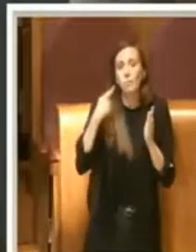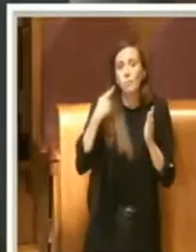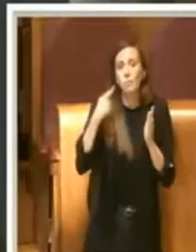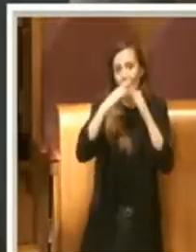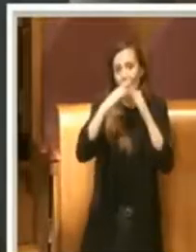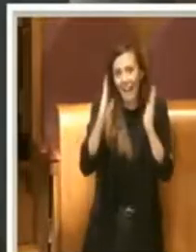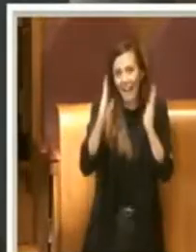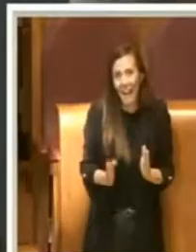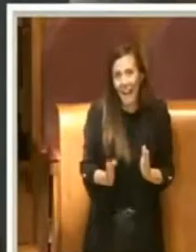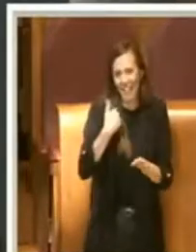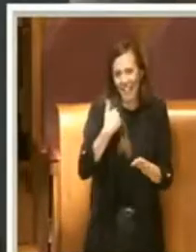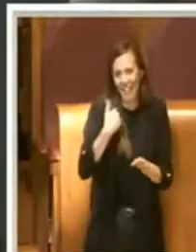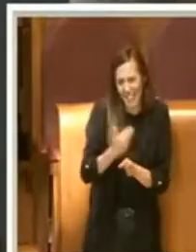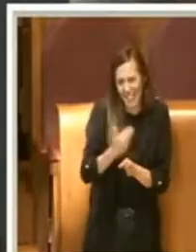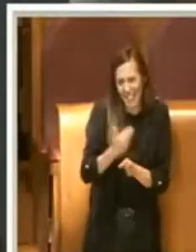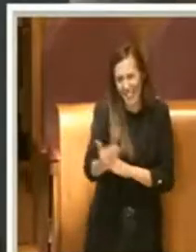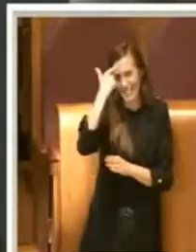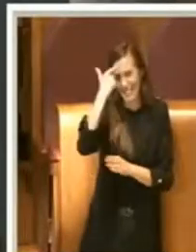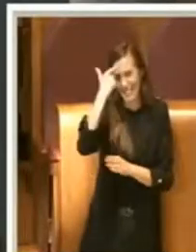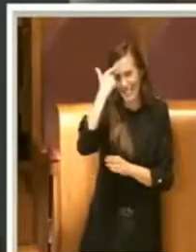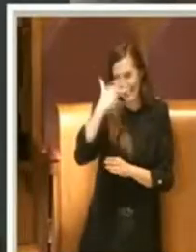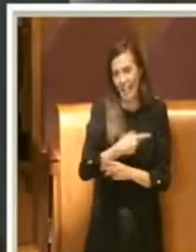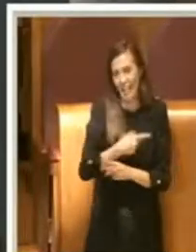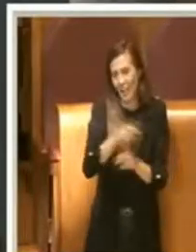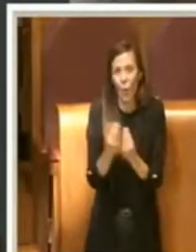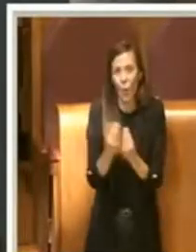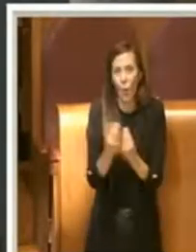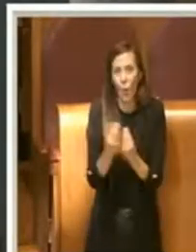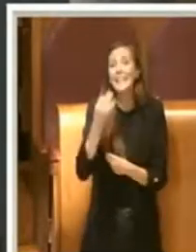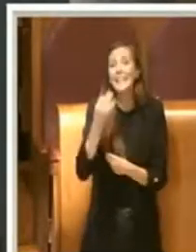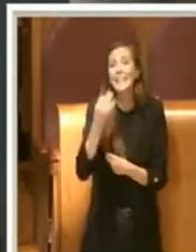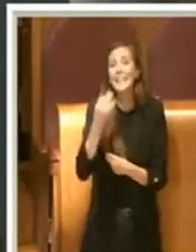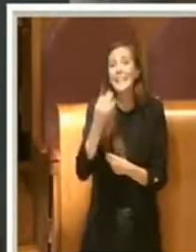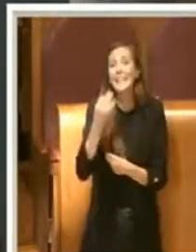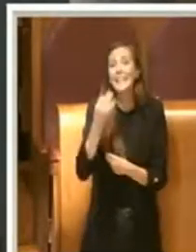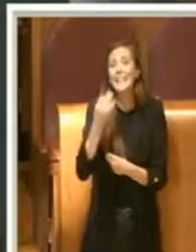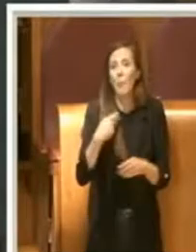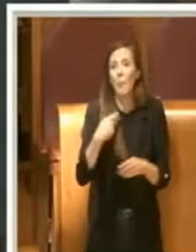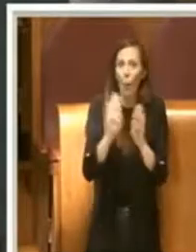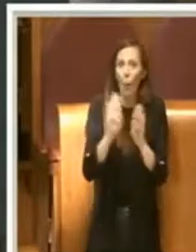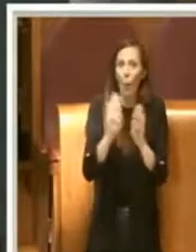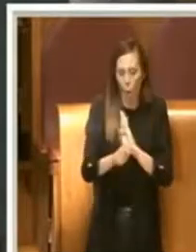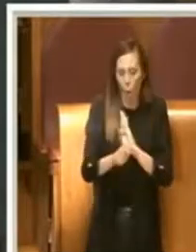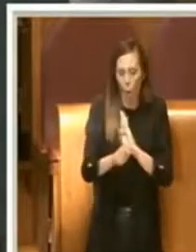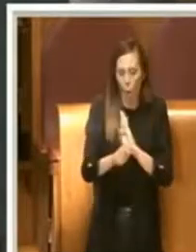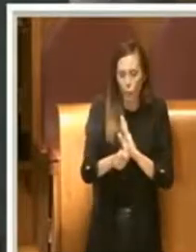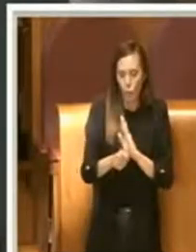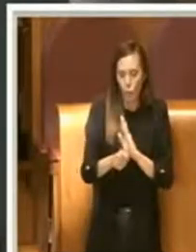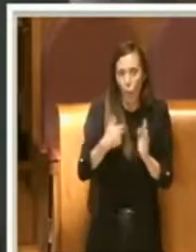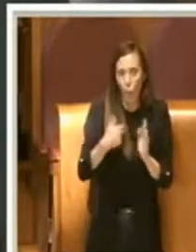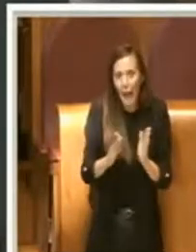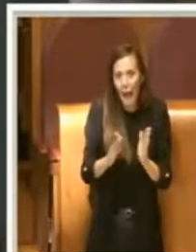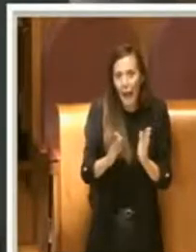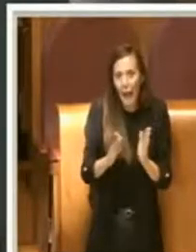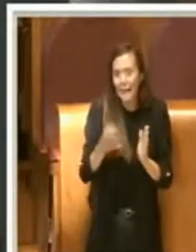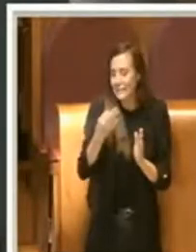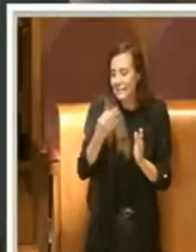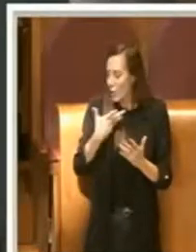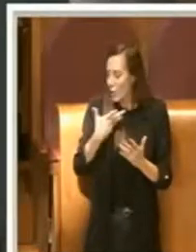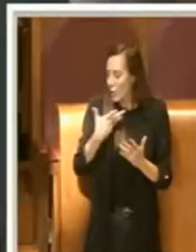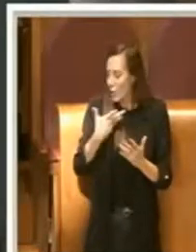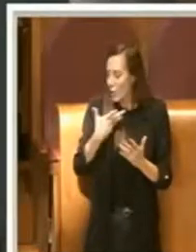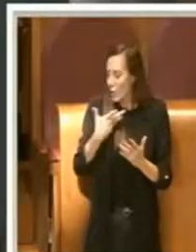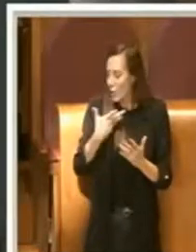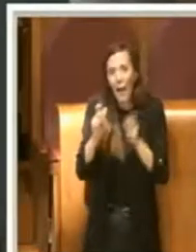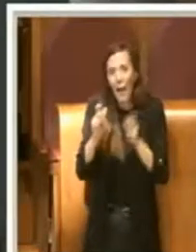anche tardi, come spesso avviene, come sanno i colleghi, ma troverò sempre qualcuno vicino al mio portone perché c'è un presidio, quindi, ripeto, ritengo i tavolini una